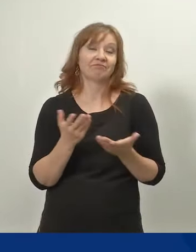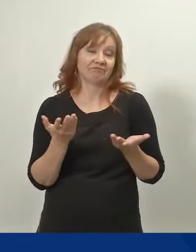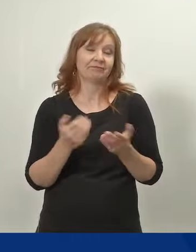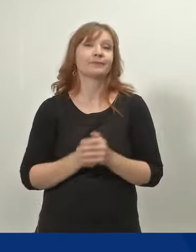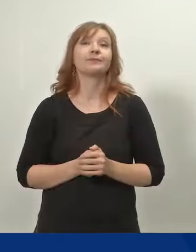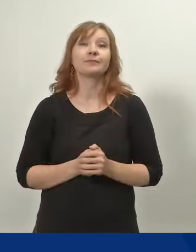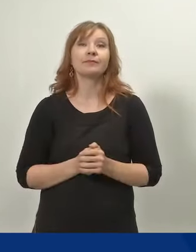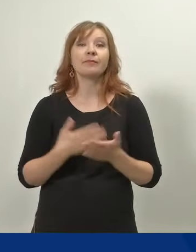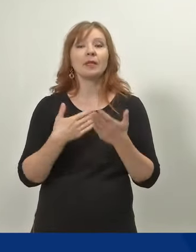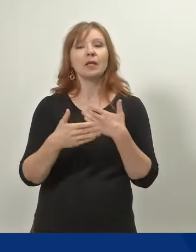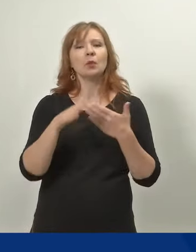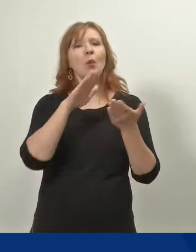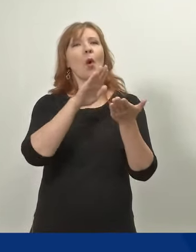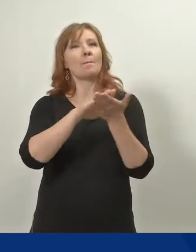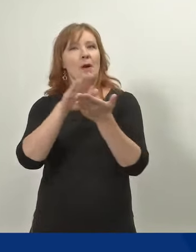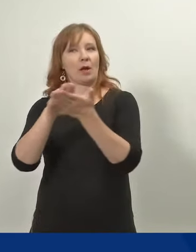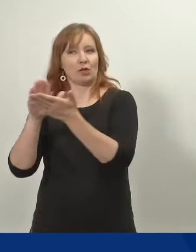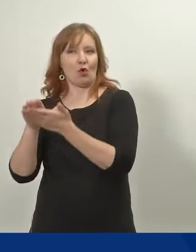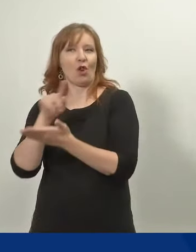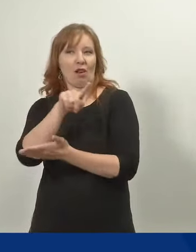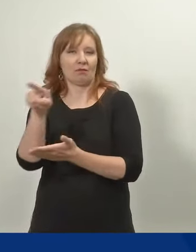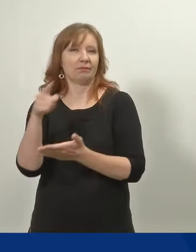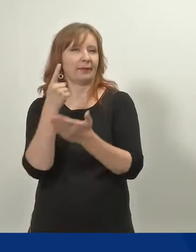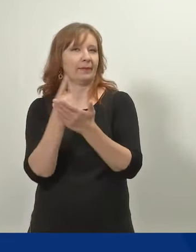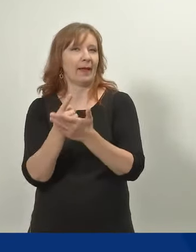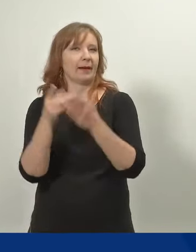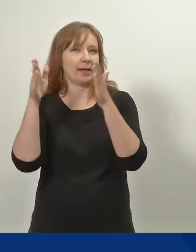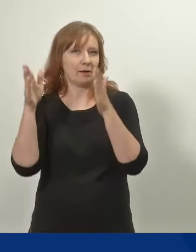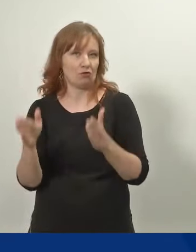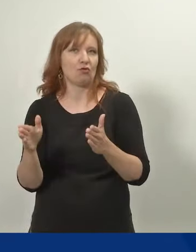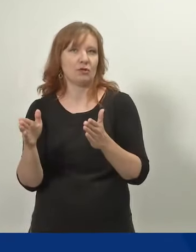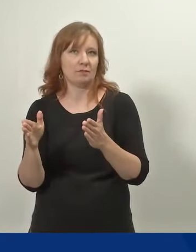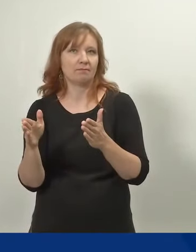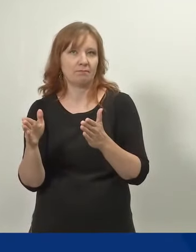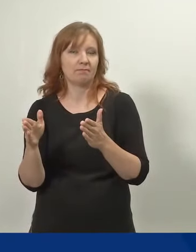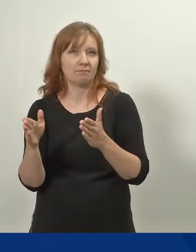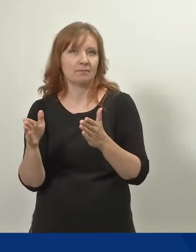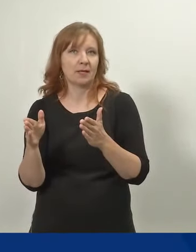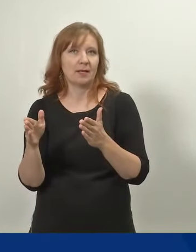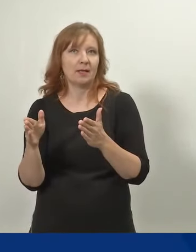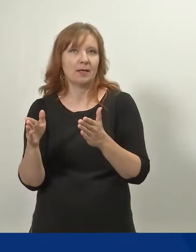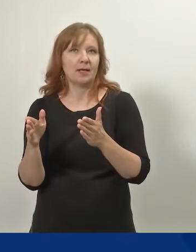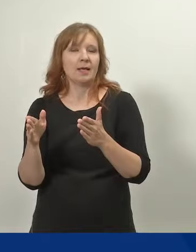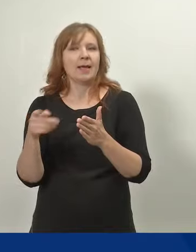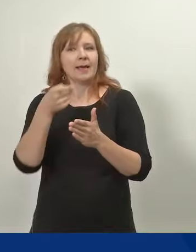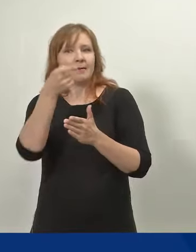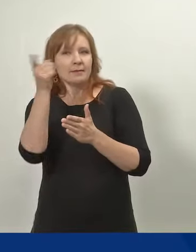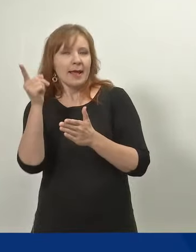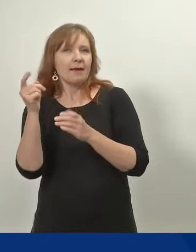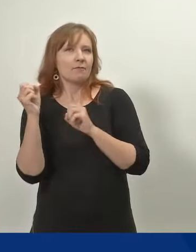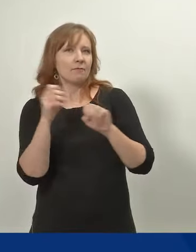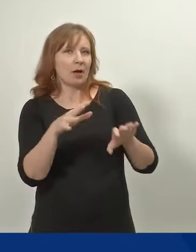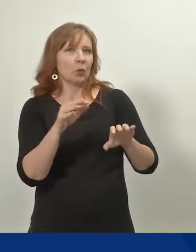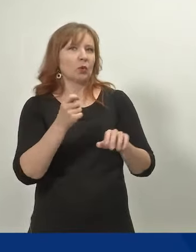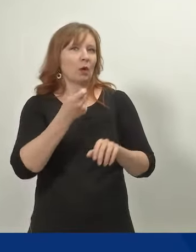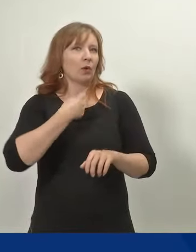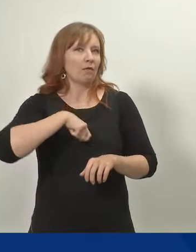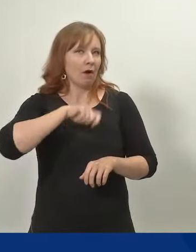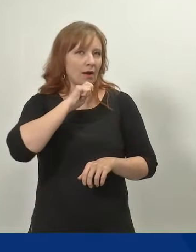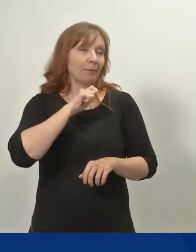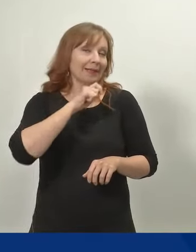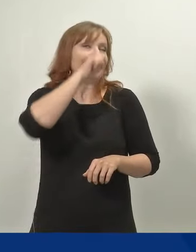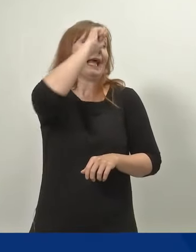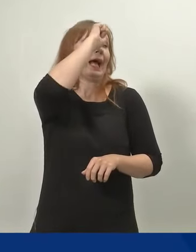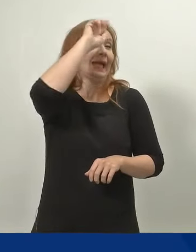Työpaikoilla on tietenkin keskeinen rooli siinä, miten vanhempien, ja nyt puhun etenkin miehistä,